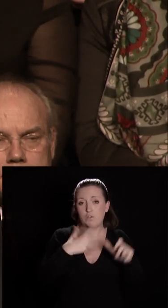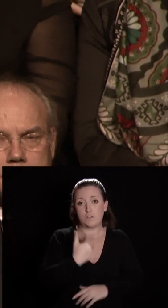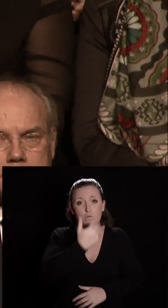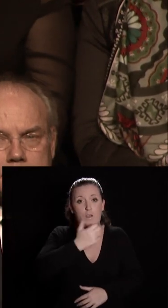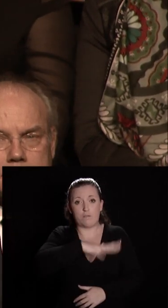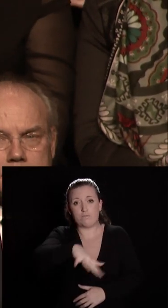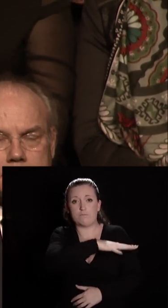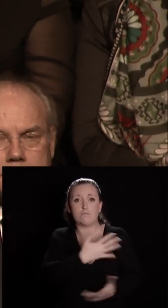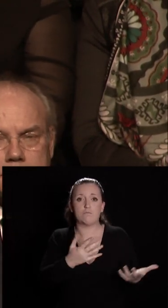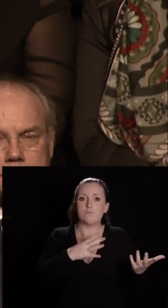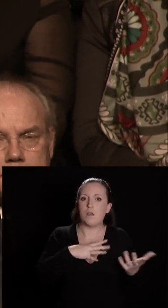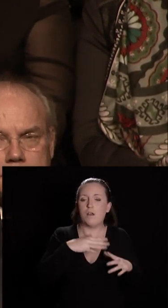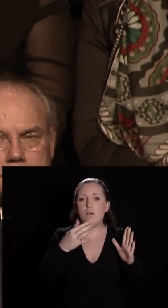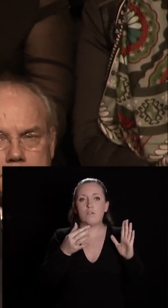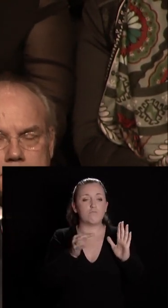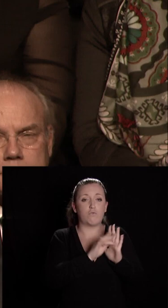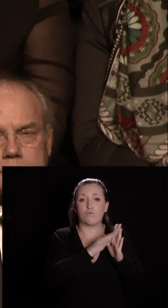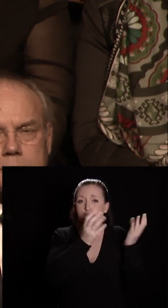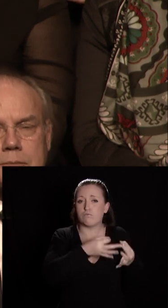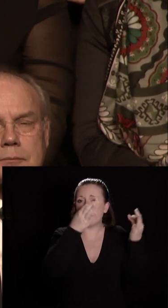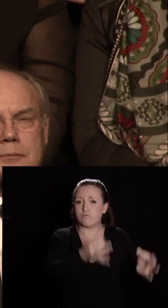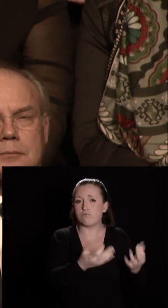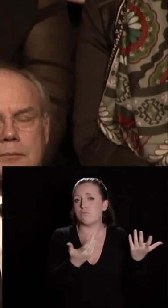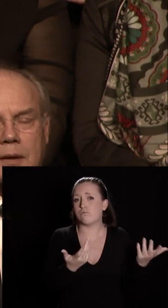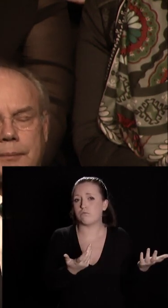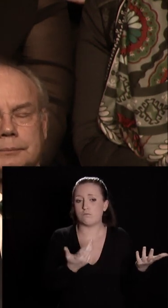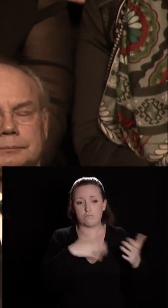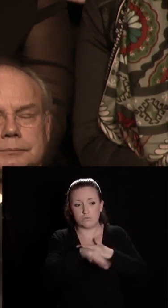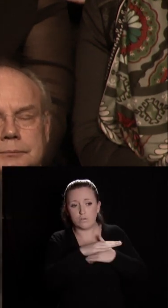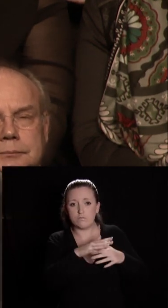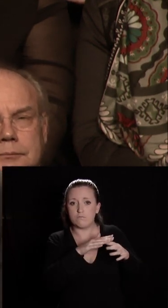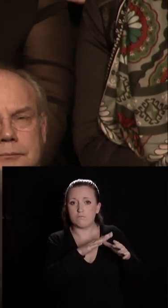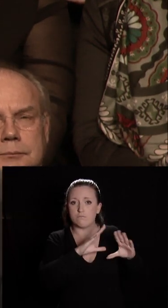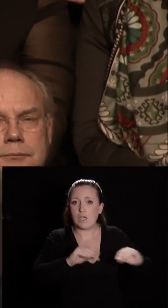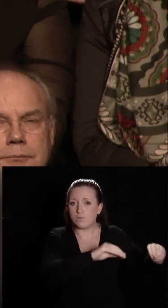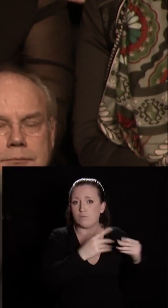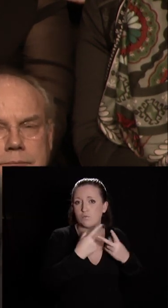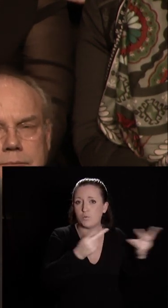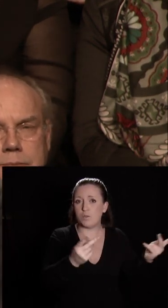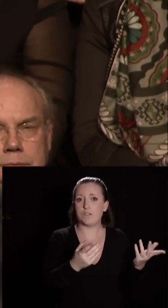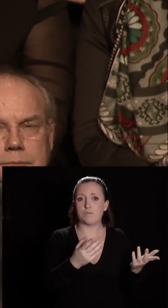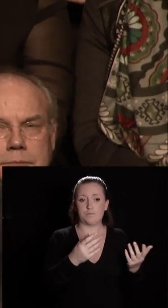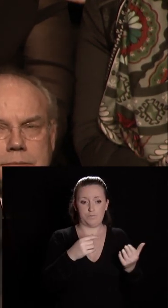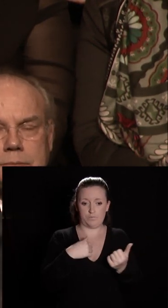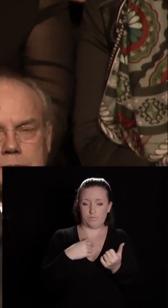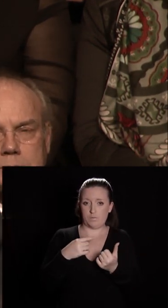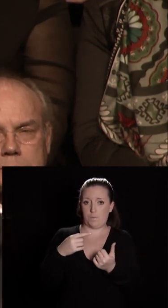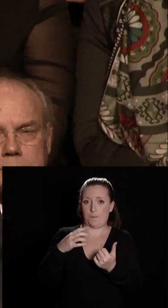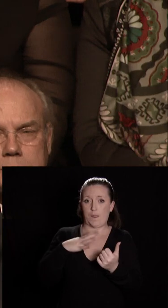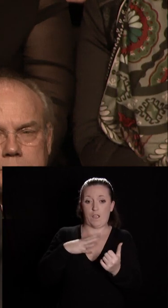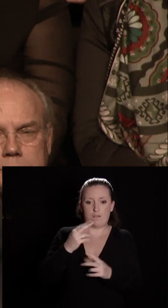aux fonctions les plus traditionnelles et les plus essentielles de l'espace public. Avec ce projet de ville